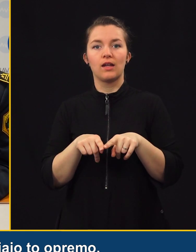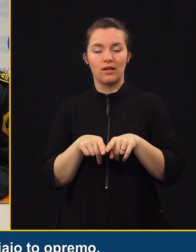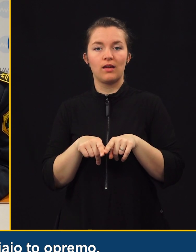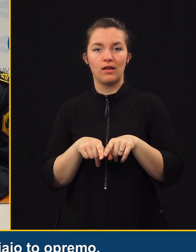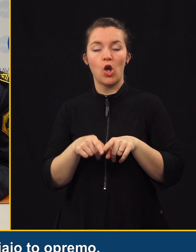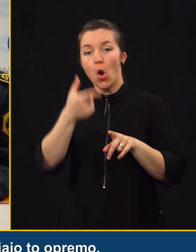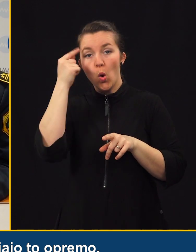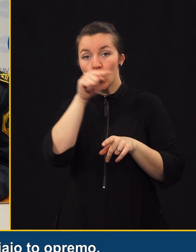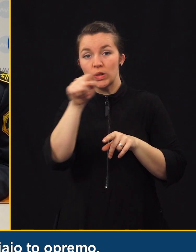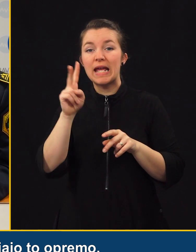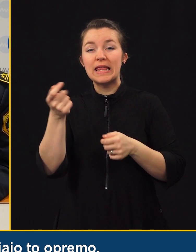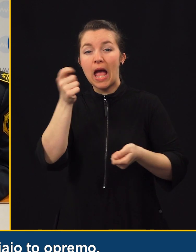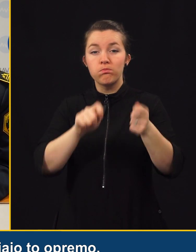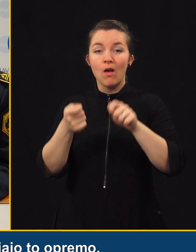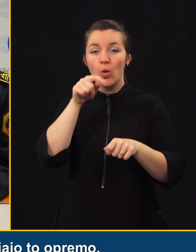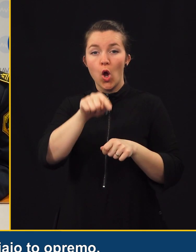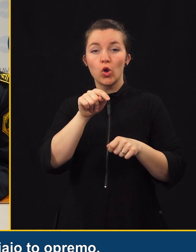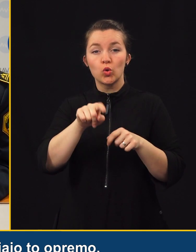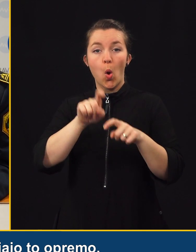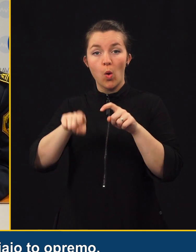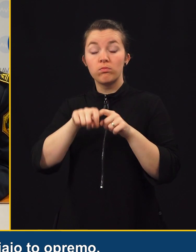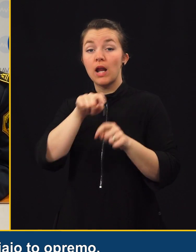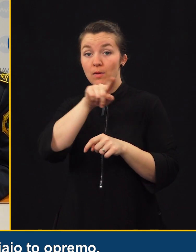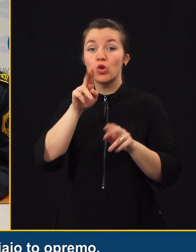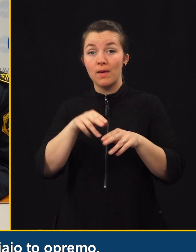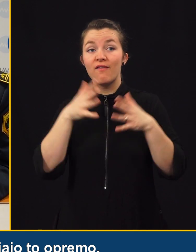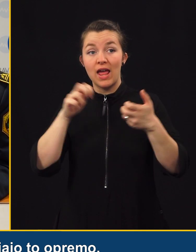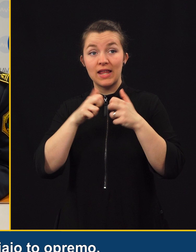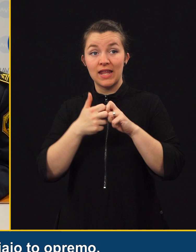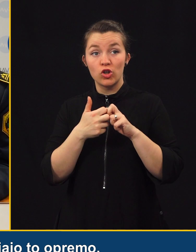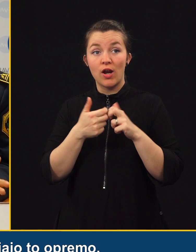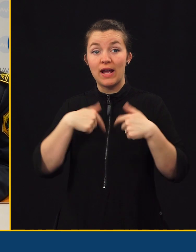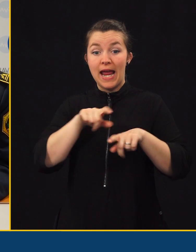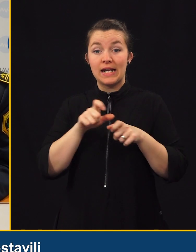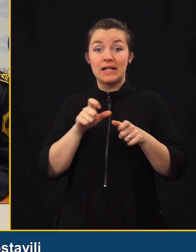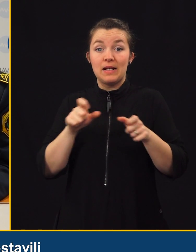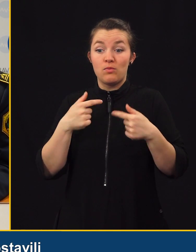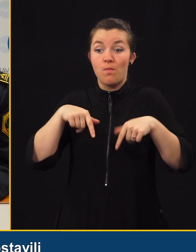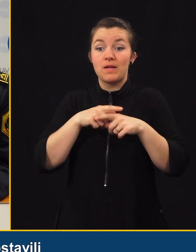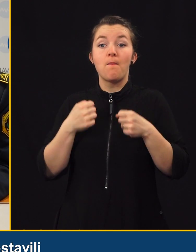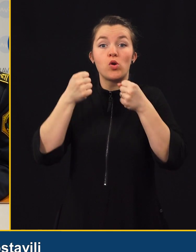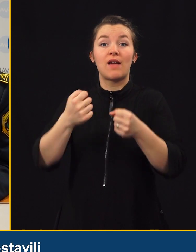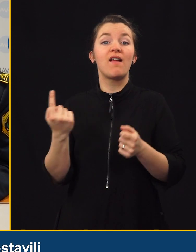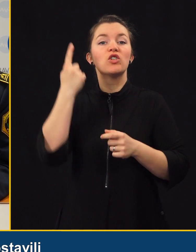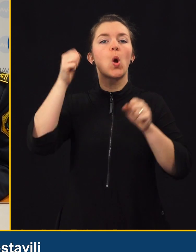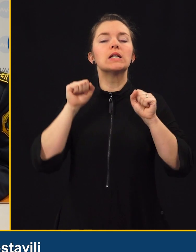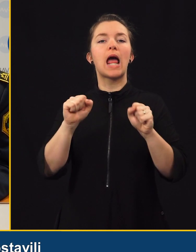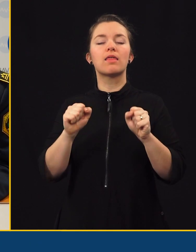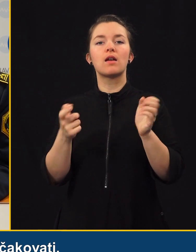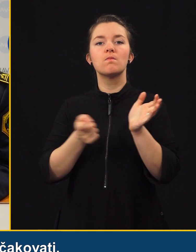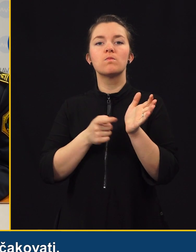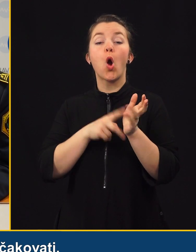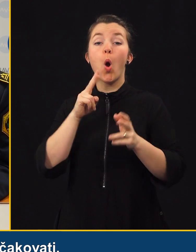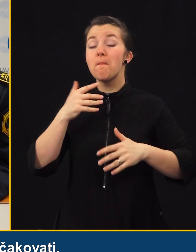ljudje, ki nabavljajo to opremo velike težave, da so to sploh dobili, ker smo mi seveda postavljali zelo visoke standarde. Tako da,